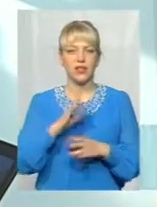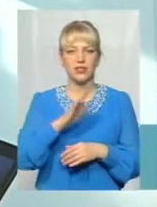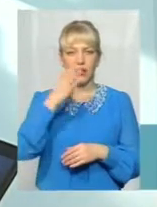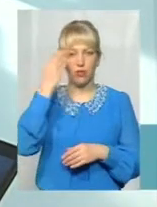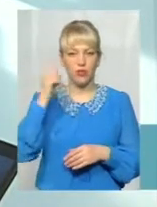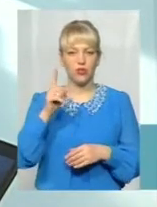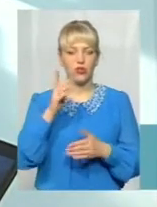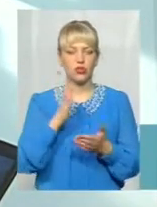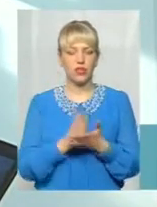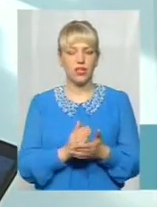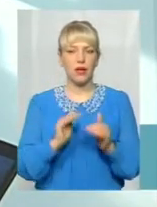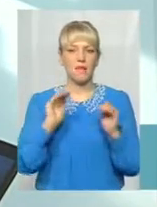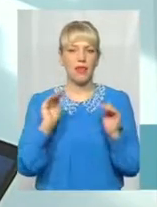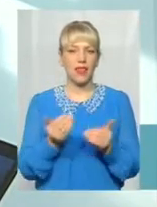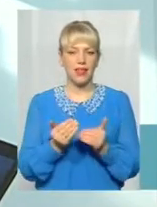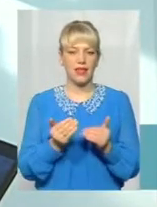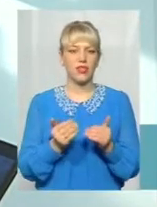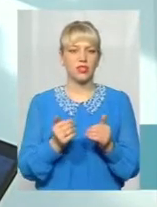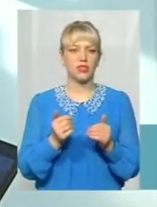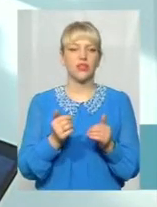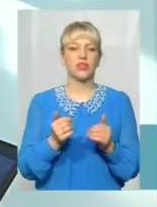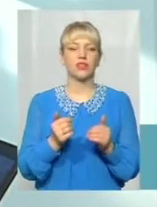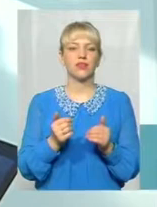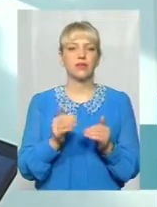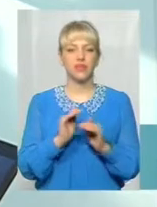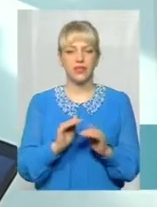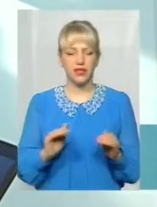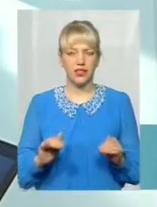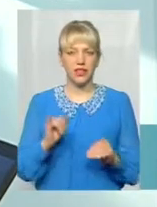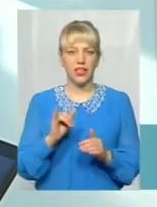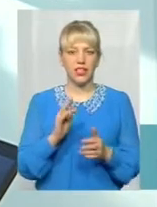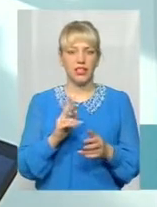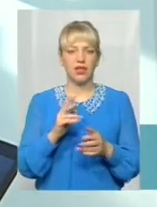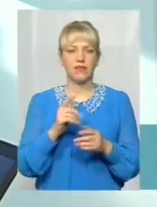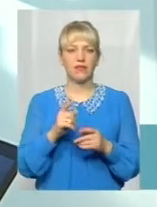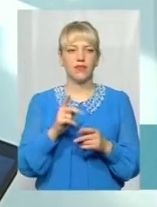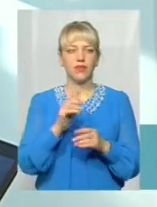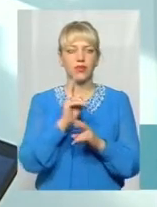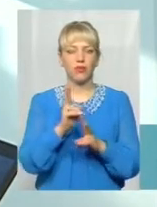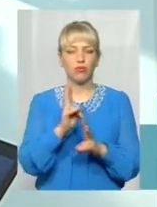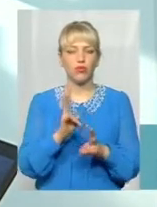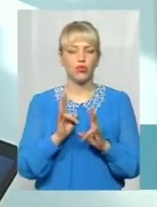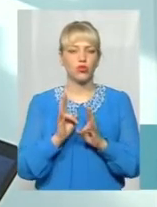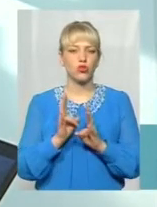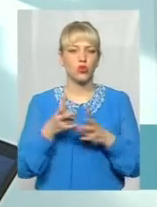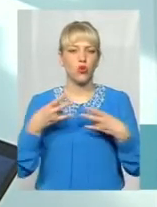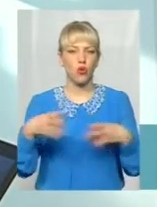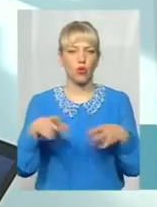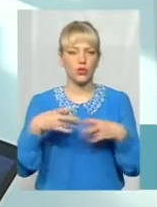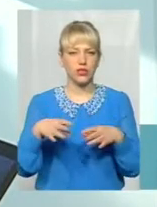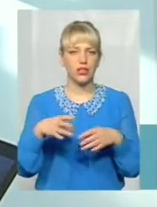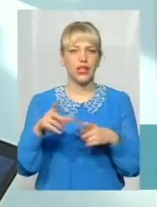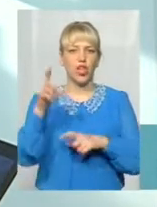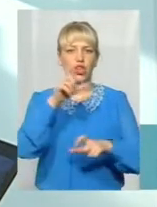яким дуже шкодить цей токсичний дим, яким є багато і важких металів, шкодить дуже сильно для здоров'я.